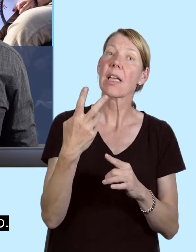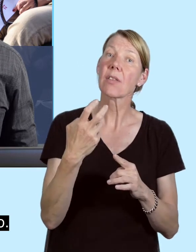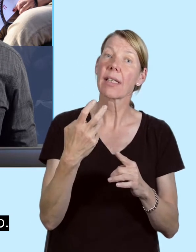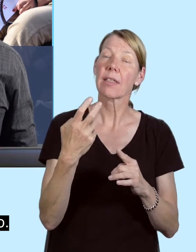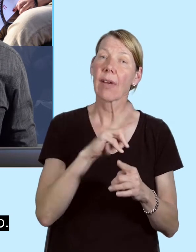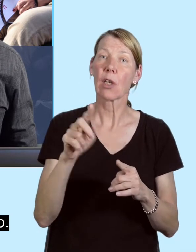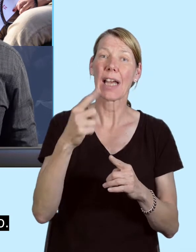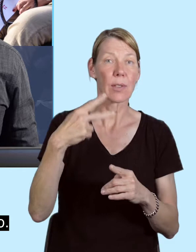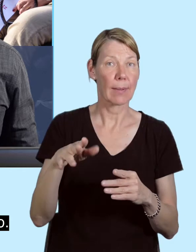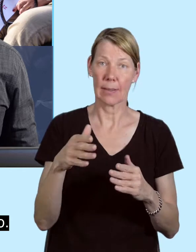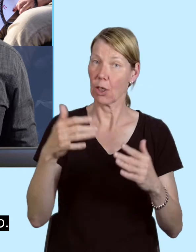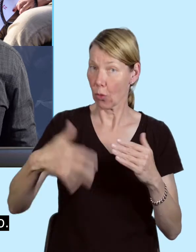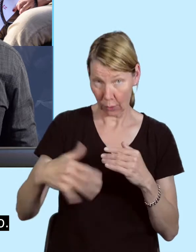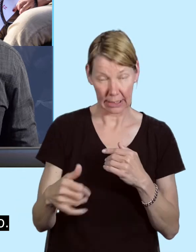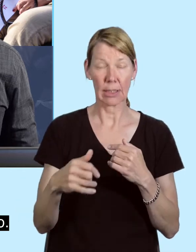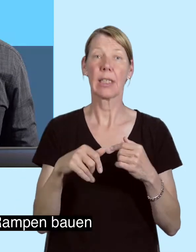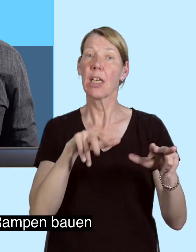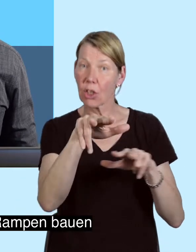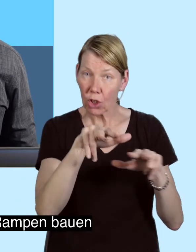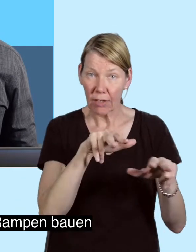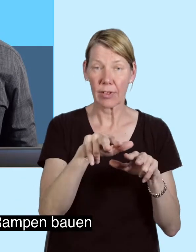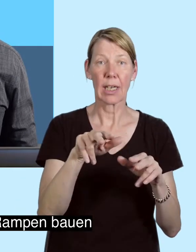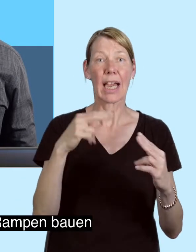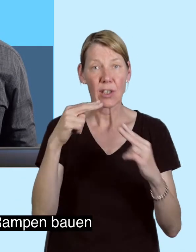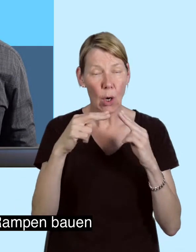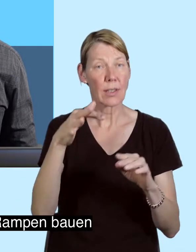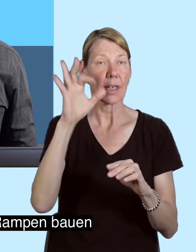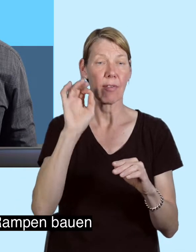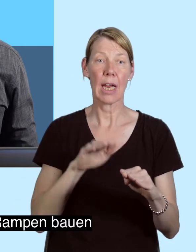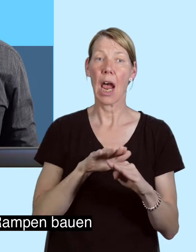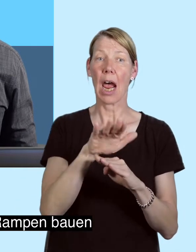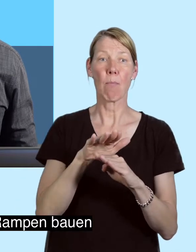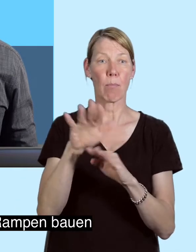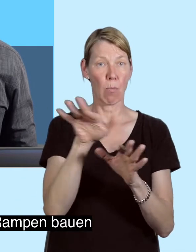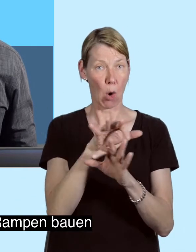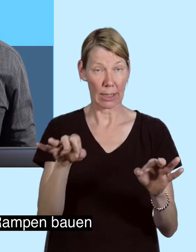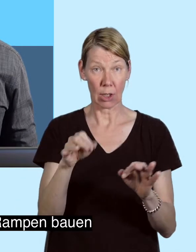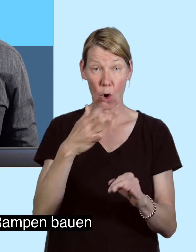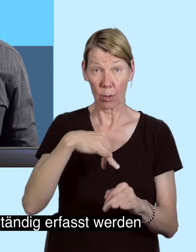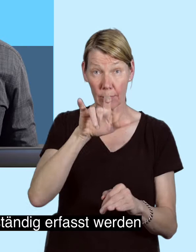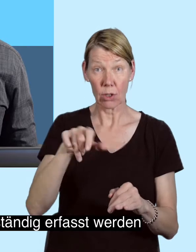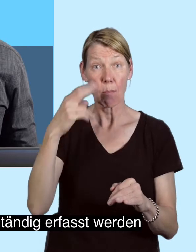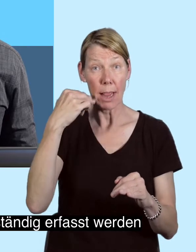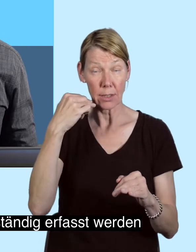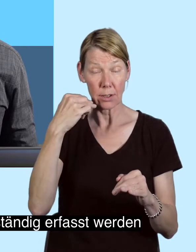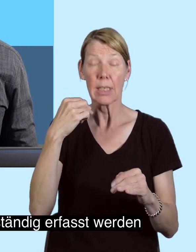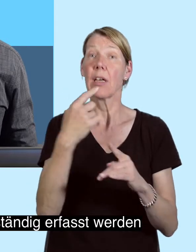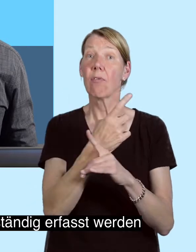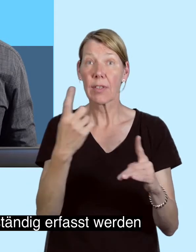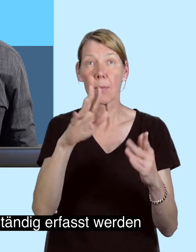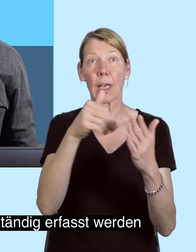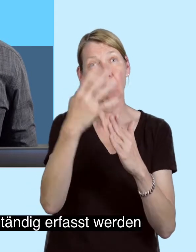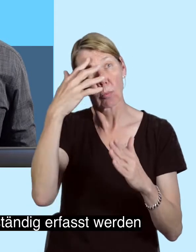2021 war das noch nicht so. Geschäfte, Restaurants und Cafés mussten keine Rampen bauen und ihr Angebot konnte